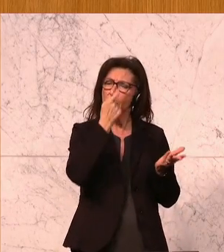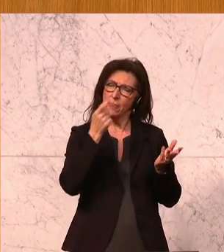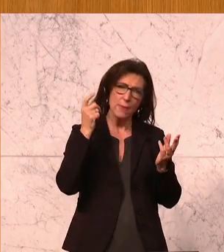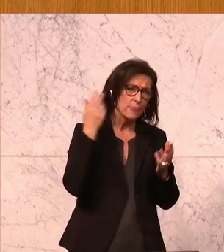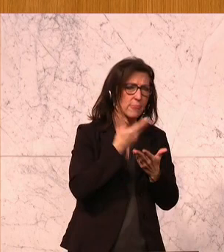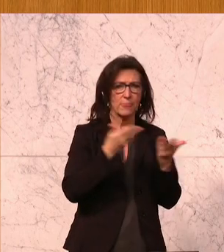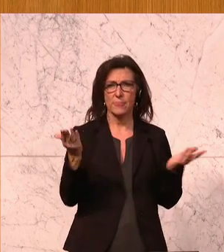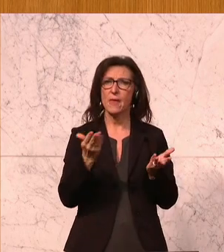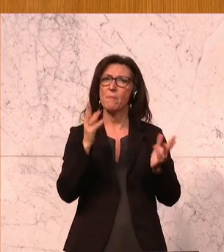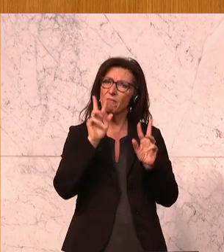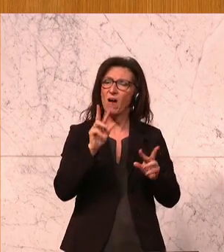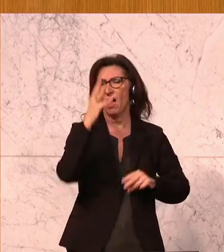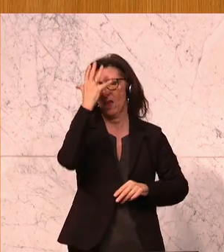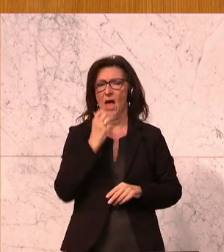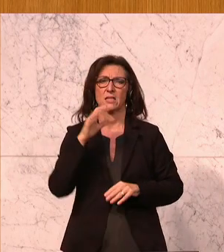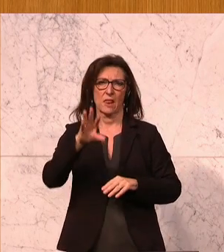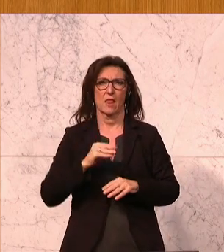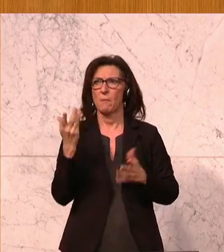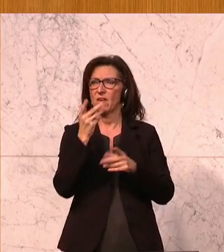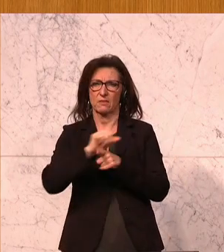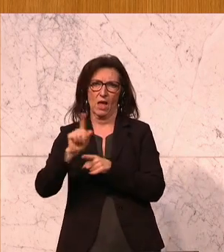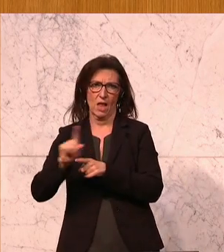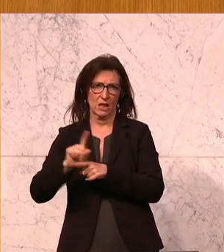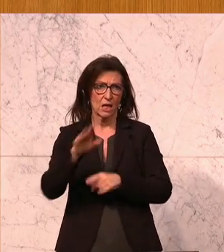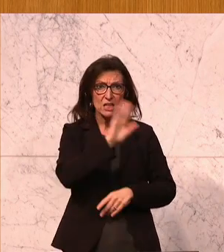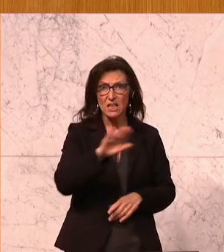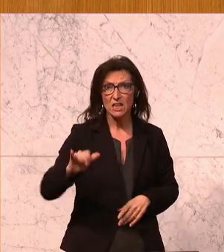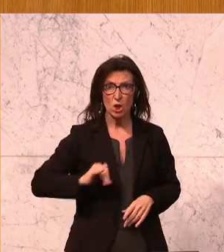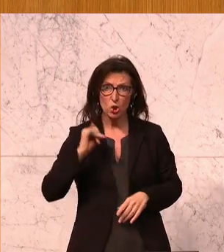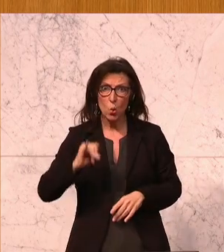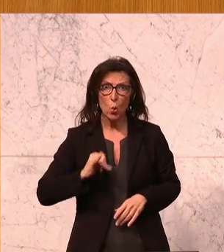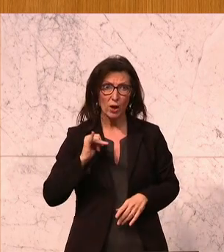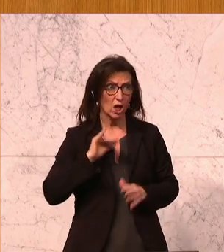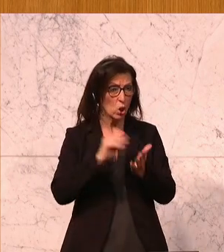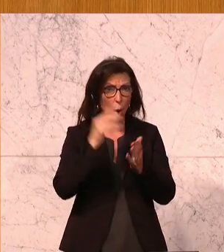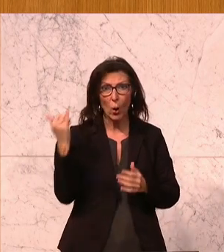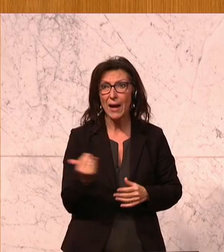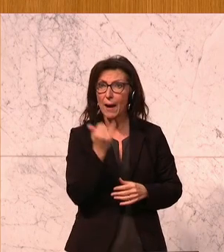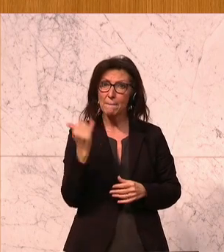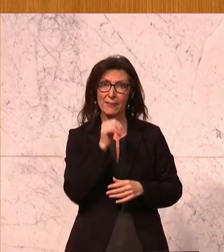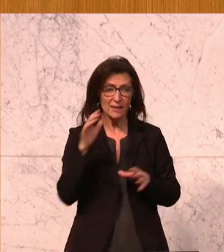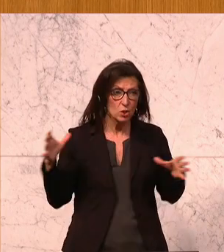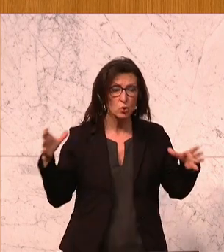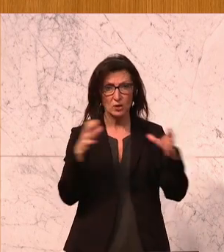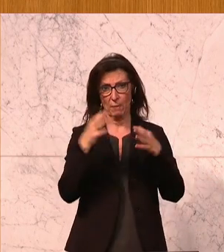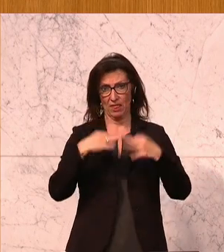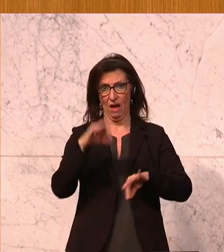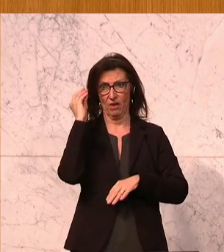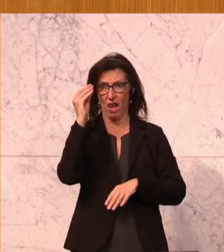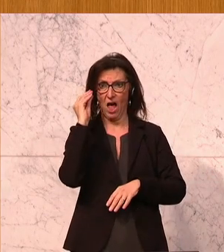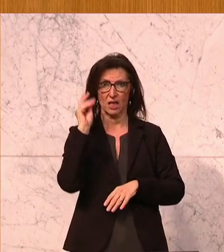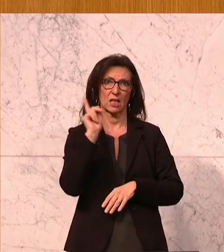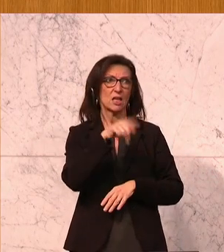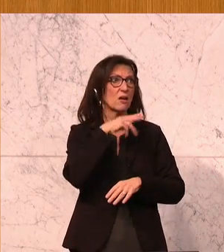annimmt. Ich mache mir Sorgen, weil unsere Kinder und Jugendlichen nach wie vor nicht gemeinsam und voneinander lernen dürfen, wie es in vielen